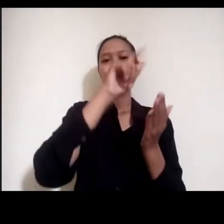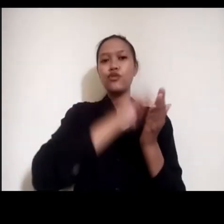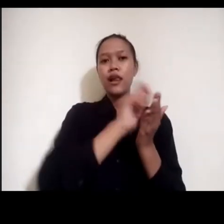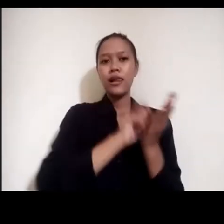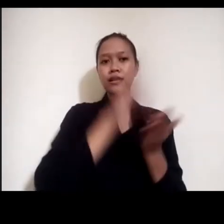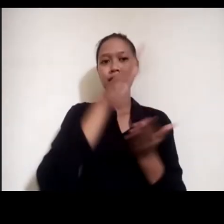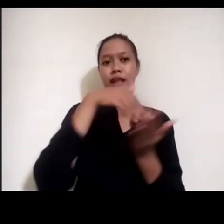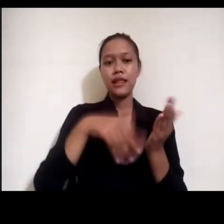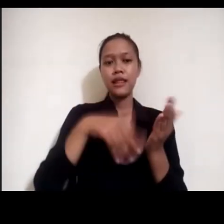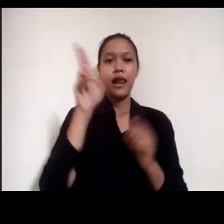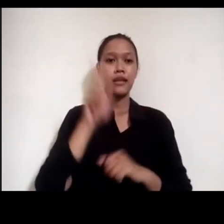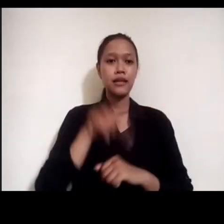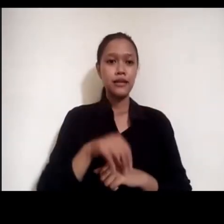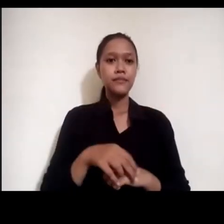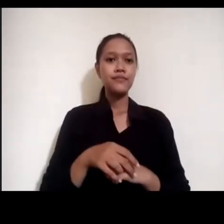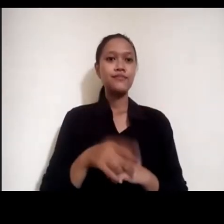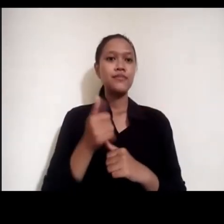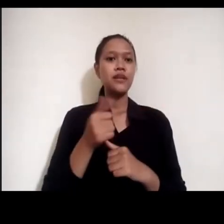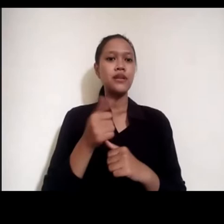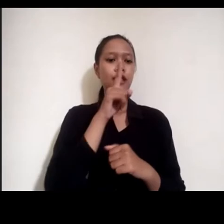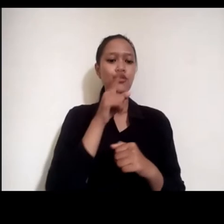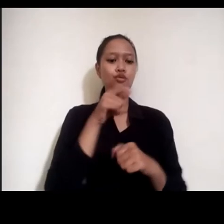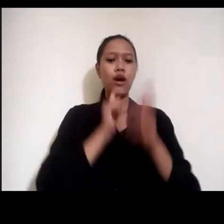ini ya satu sesi khusus gitu